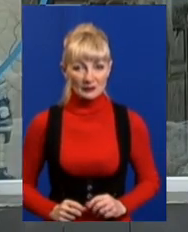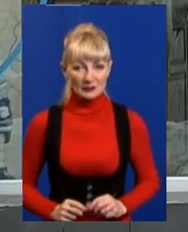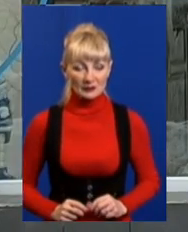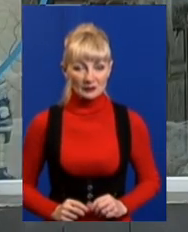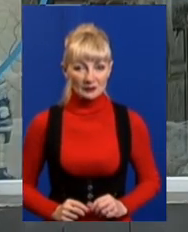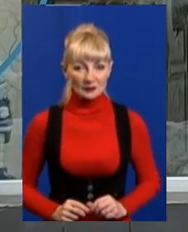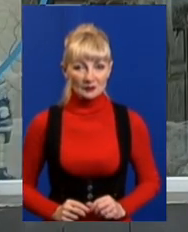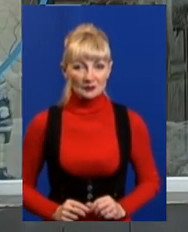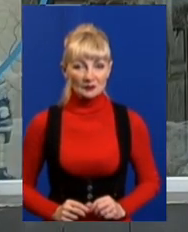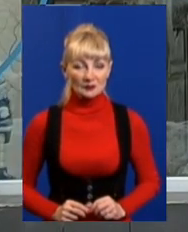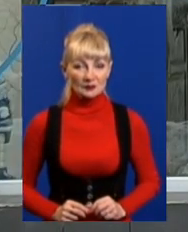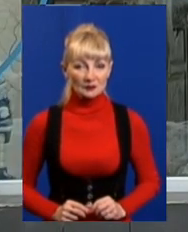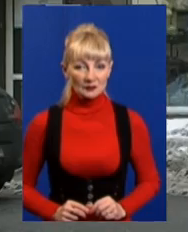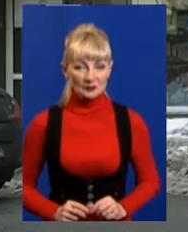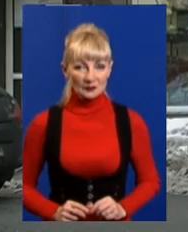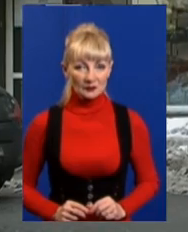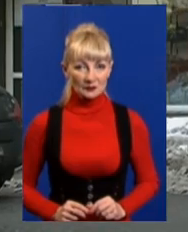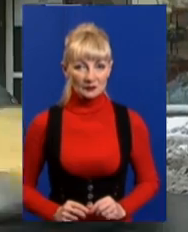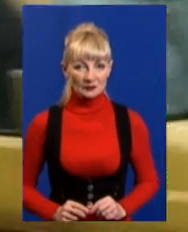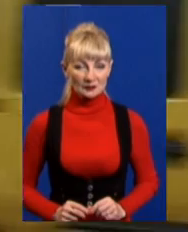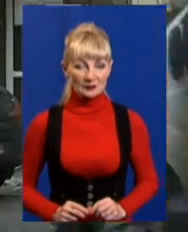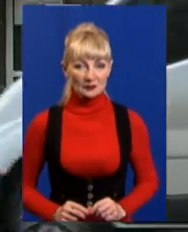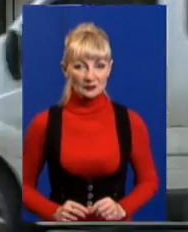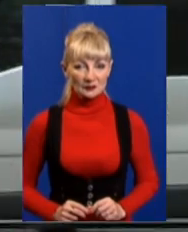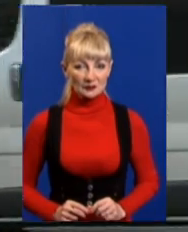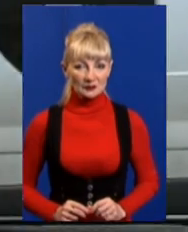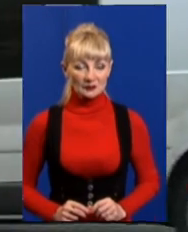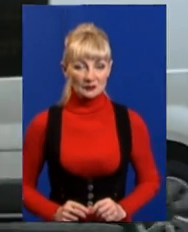Юлія Семененко та Антон Калита. Новини ЮАХ Харків.